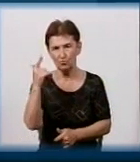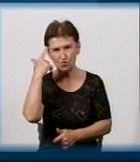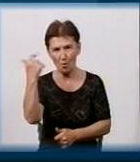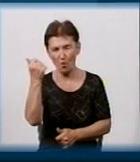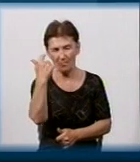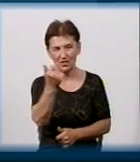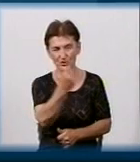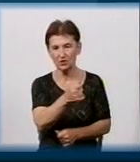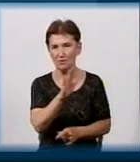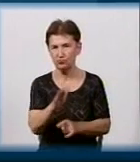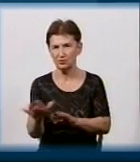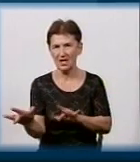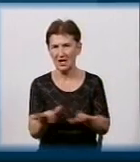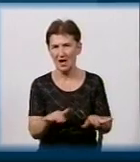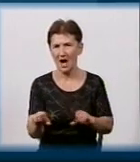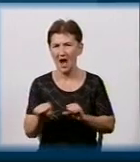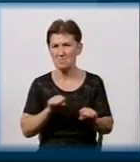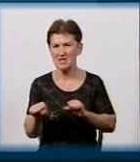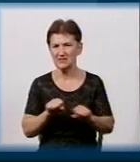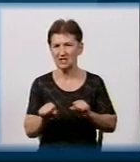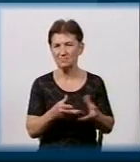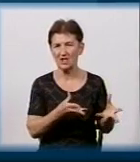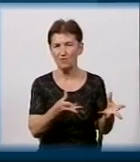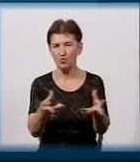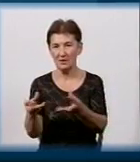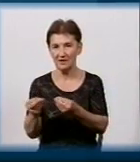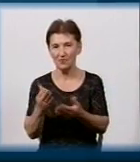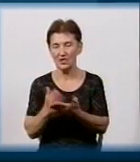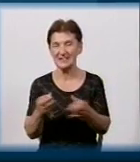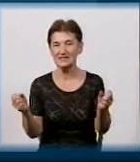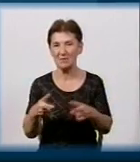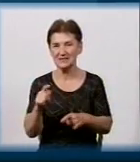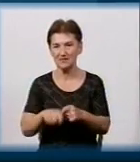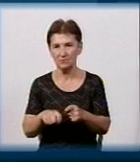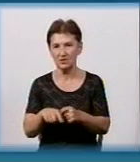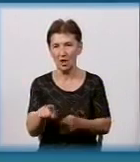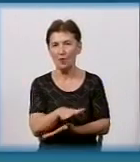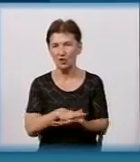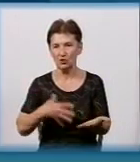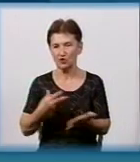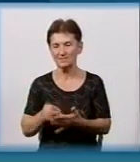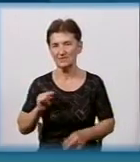будуть вживатися заходи адміністративного впливу. Відповідно повноважень спецінспекції ми продовжуємо свою роботу.